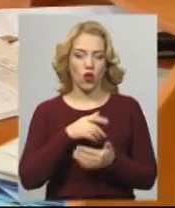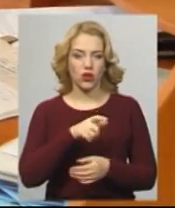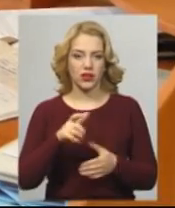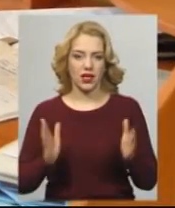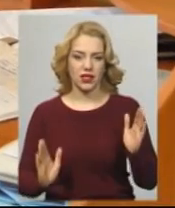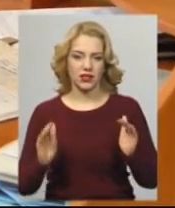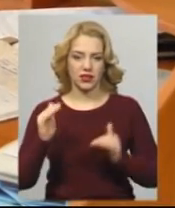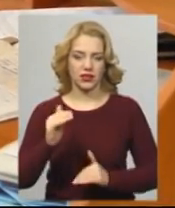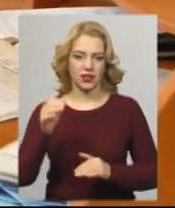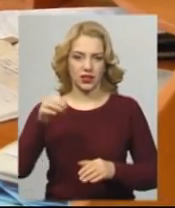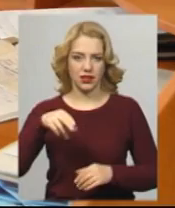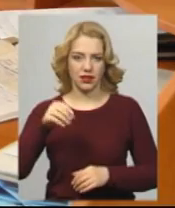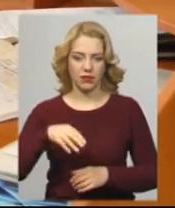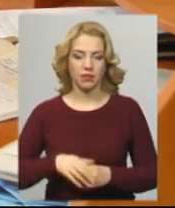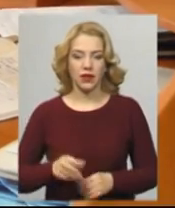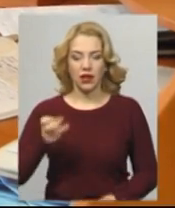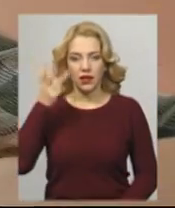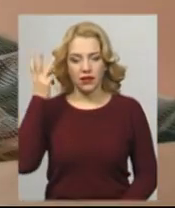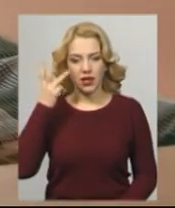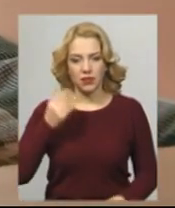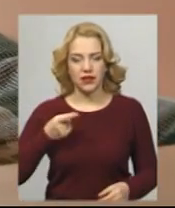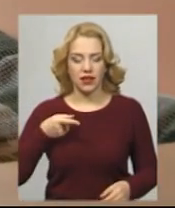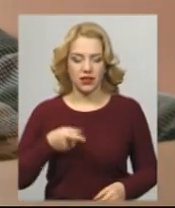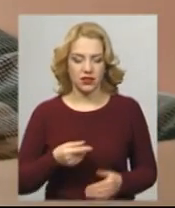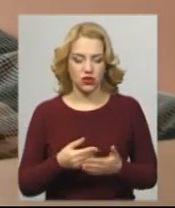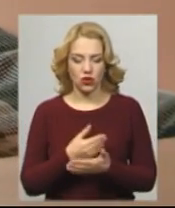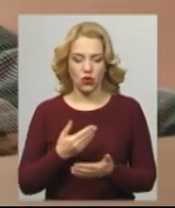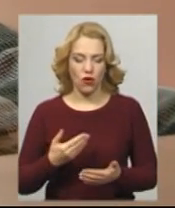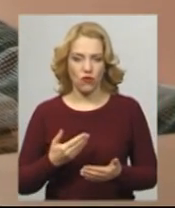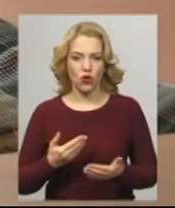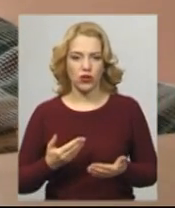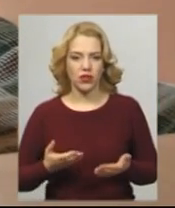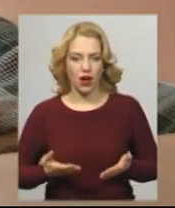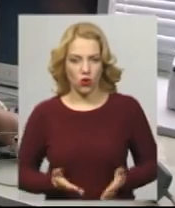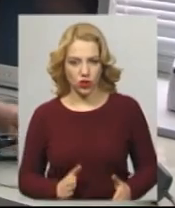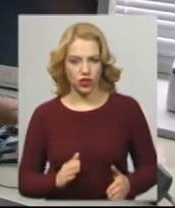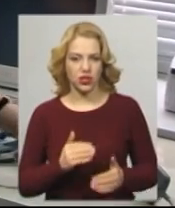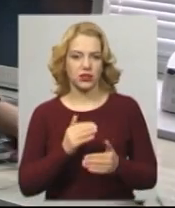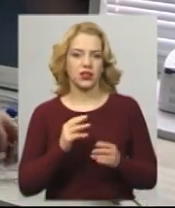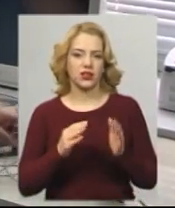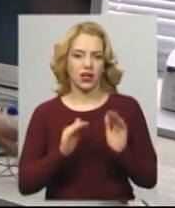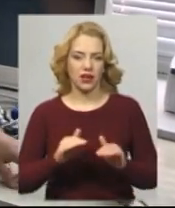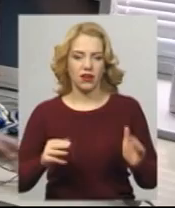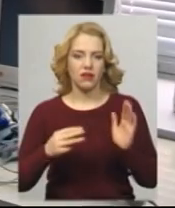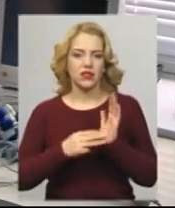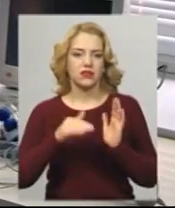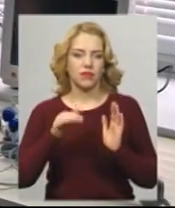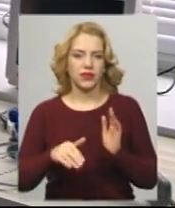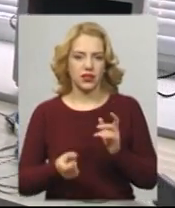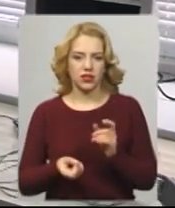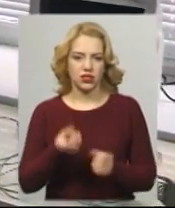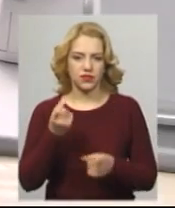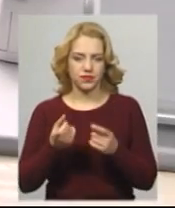скриньками. На Хмельниччині на тисячі новонароджених вісім дітей мають вроджені вади серця. 40% з них не потребують нагайного